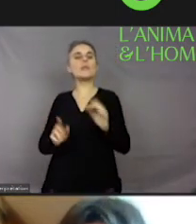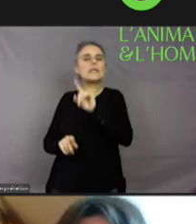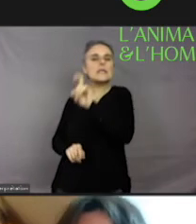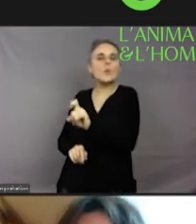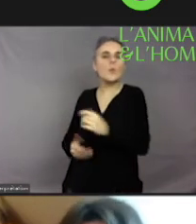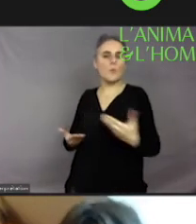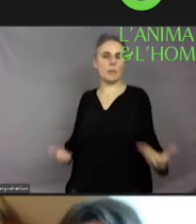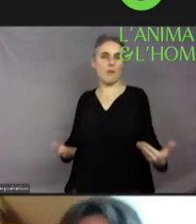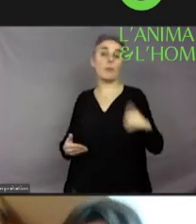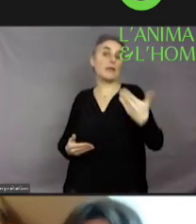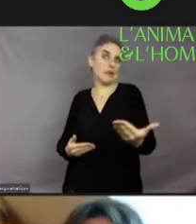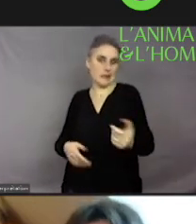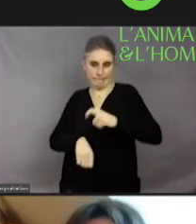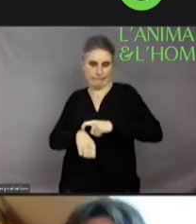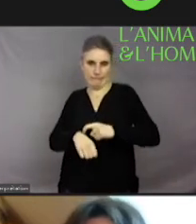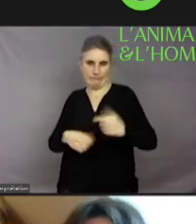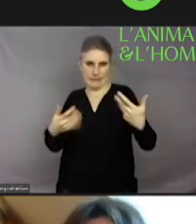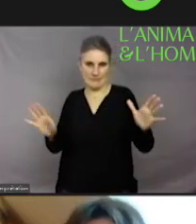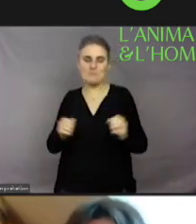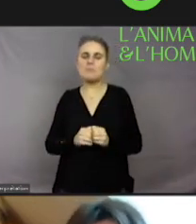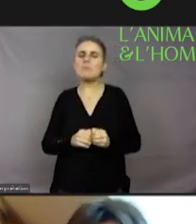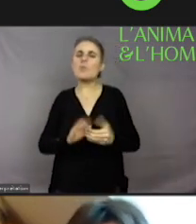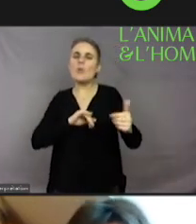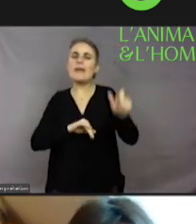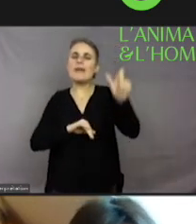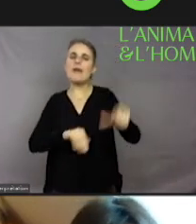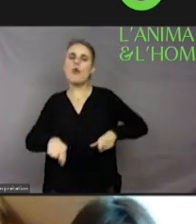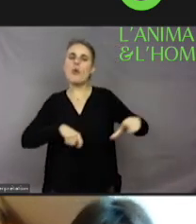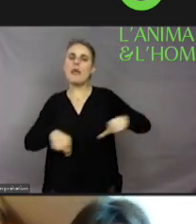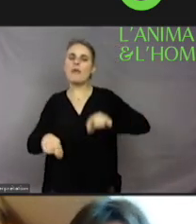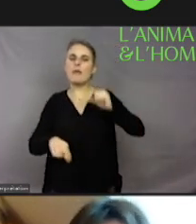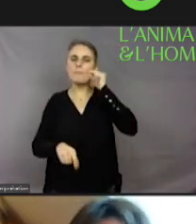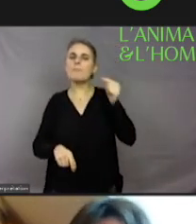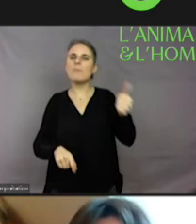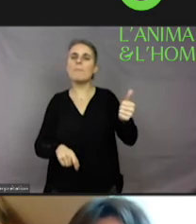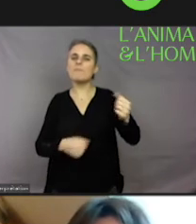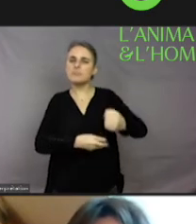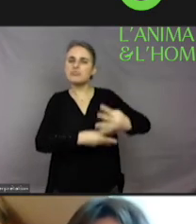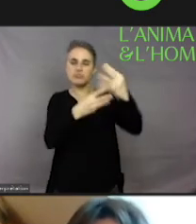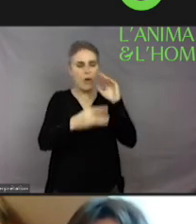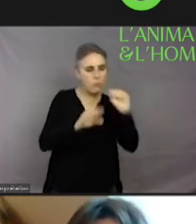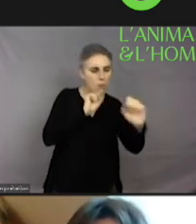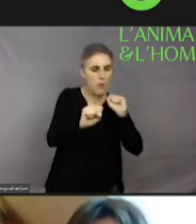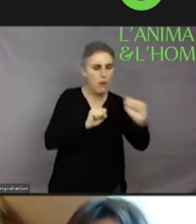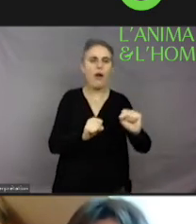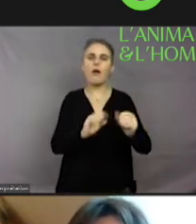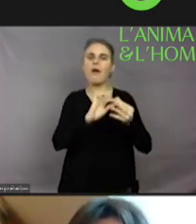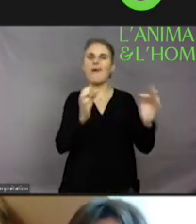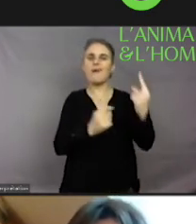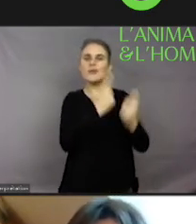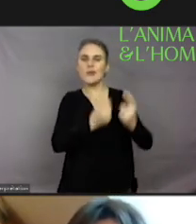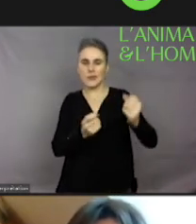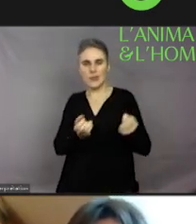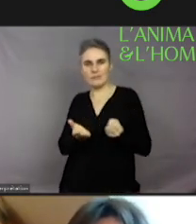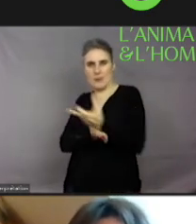obligé de se quitter. Stéphane va nous donner les questions que nos auditeurs, nos internautes nous ont posées. Stéphane